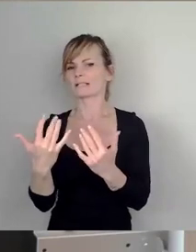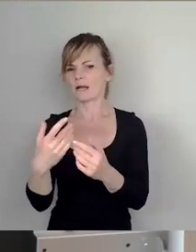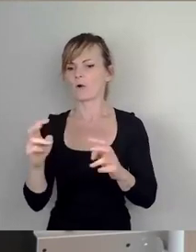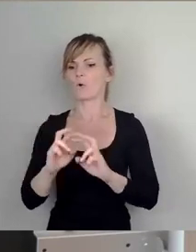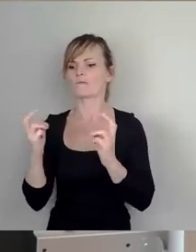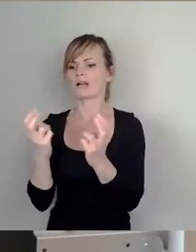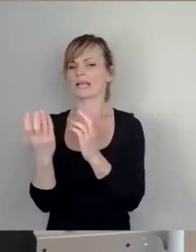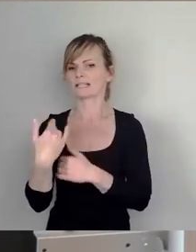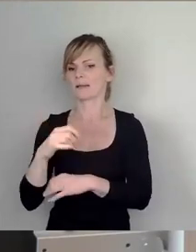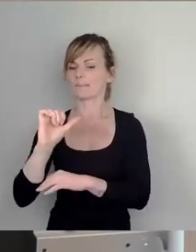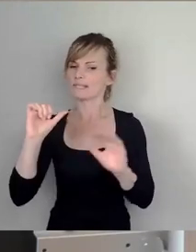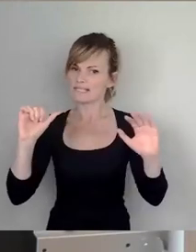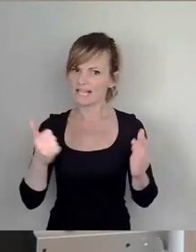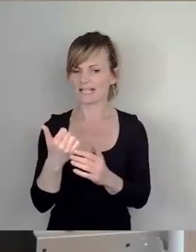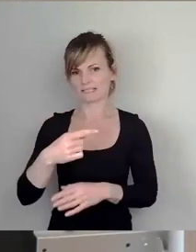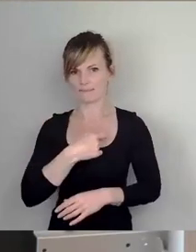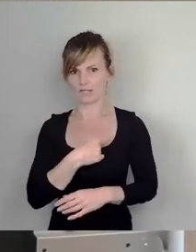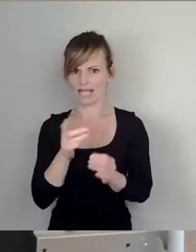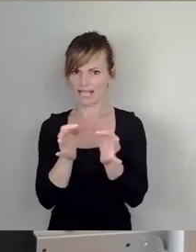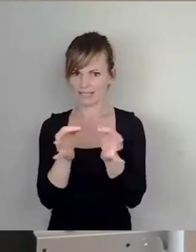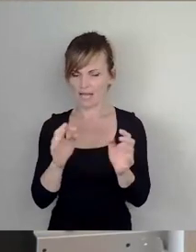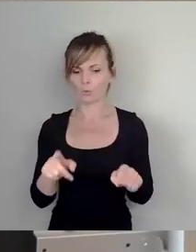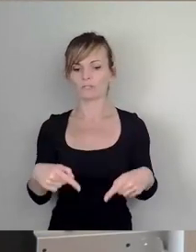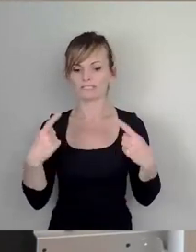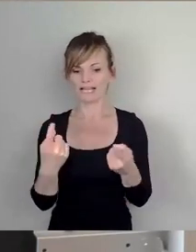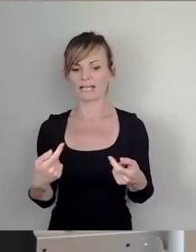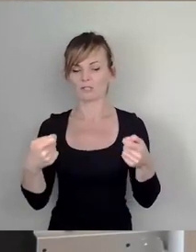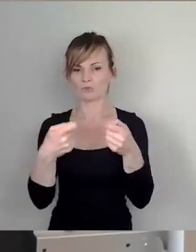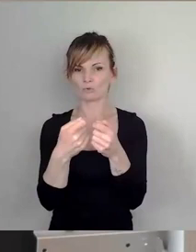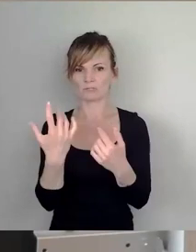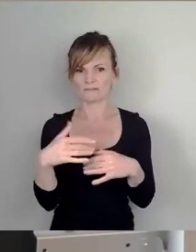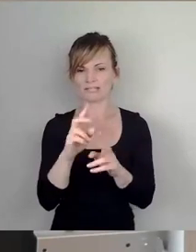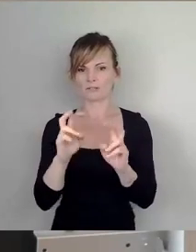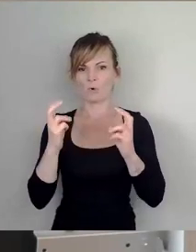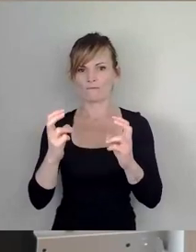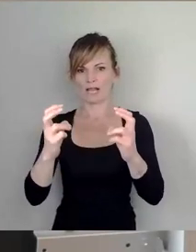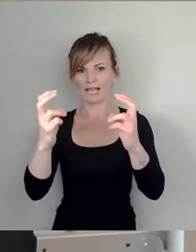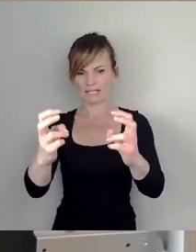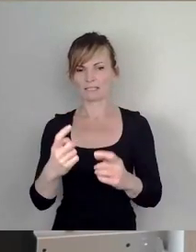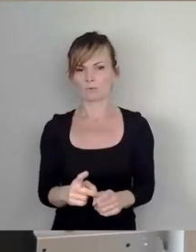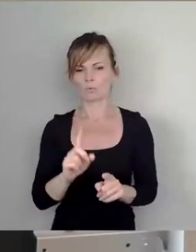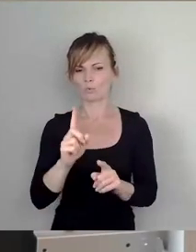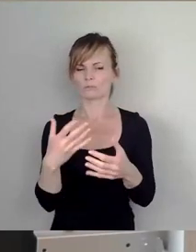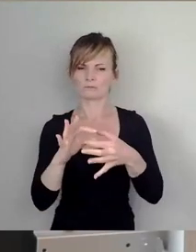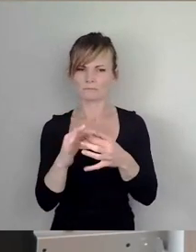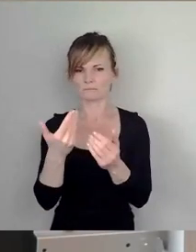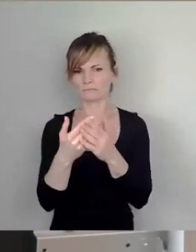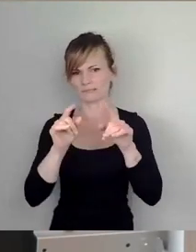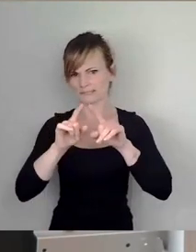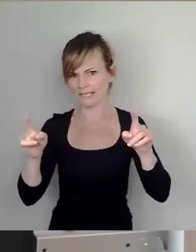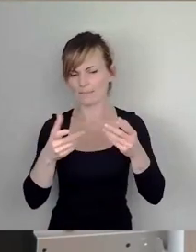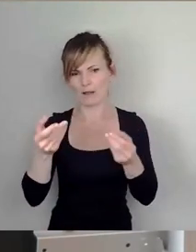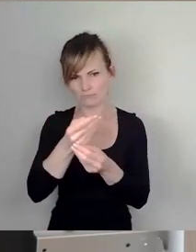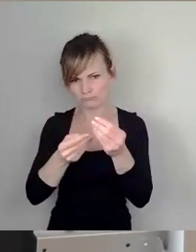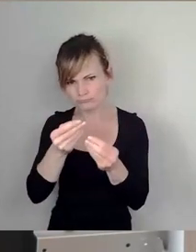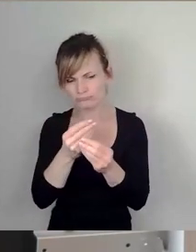sechsten Parteitag und der im Anschluss daran stattgefundenen Konferenzen und Auseinandersetzungen ergeben haben. Ebenfalls